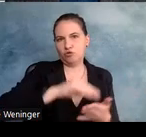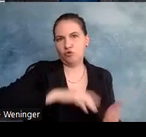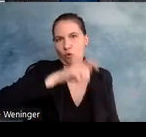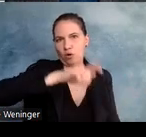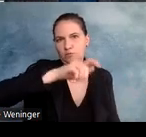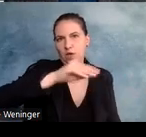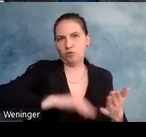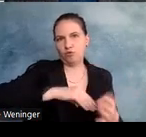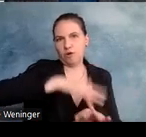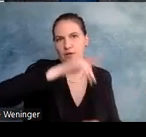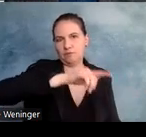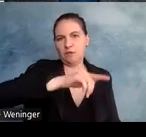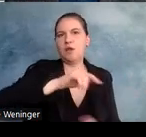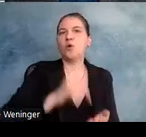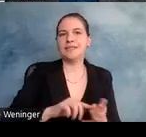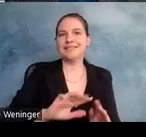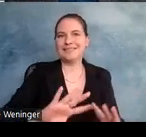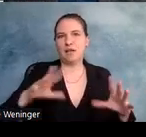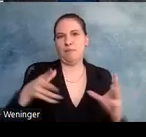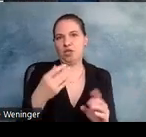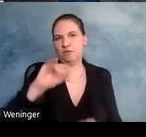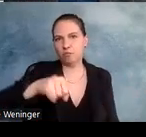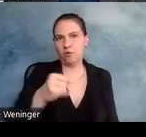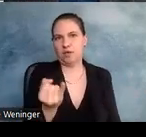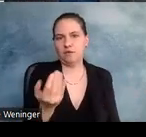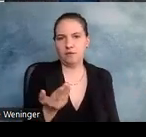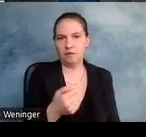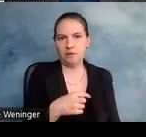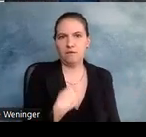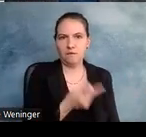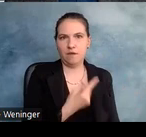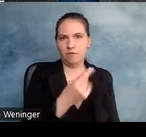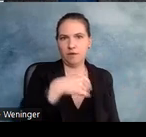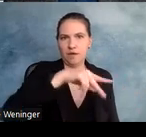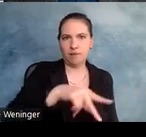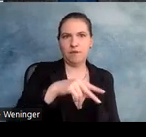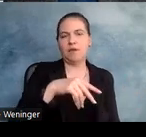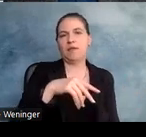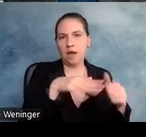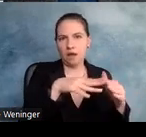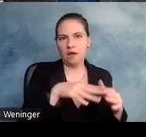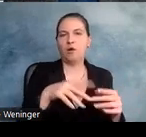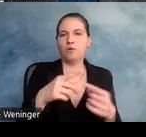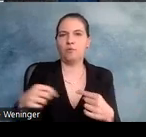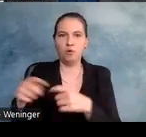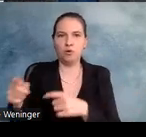Es ist ja im Prinzip eine Gemeinschaftssache zwischen IARP-Dach und BFID-Bund. Und